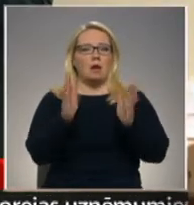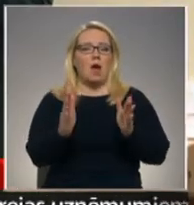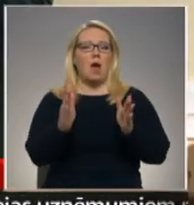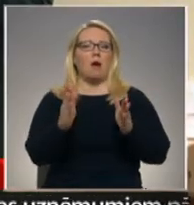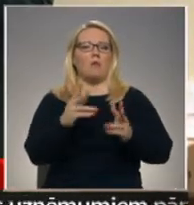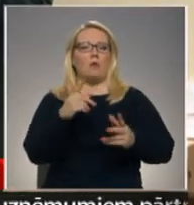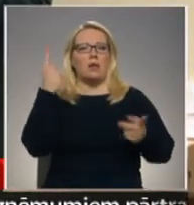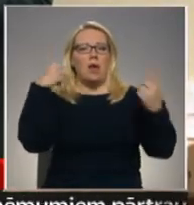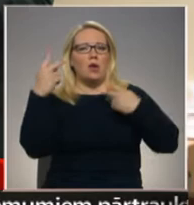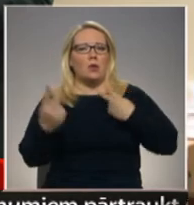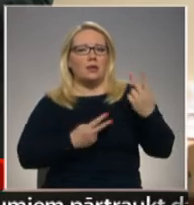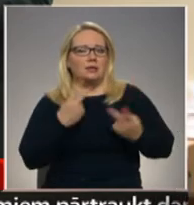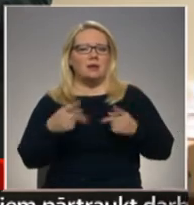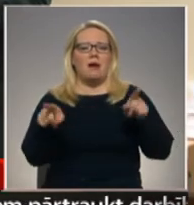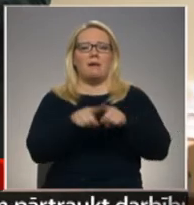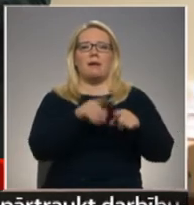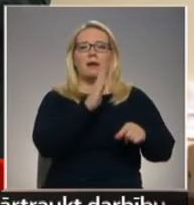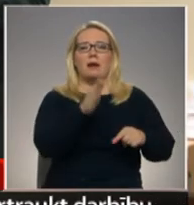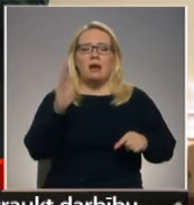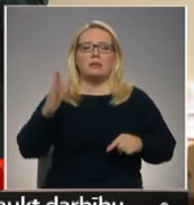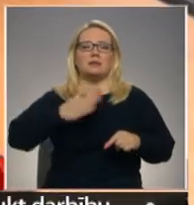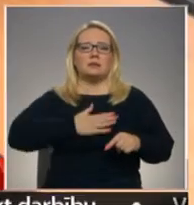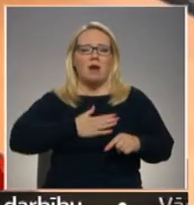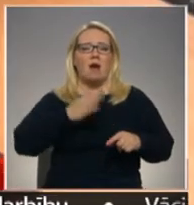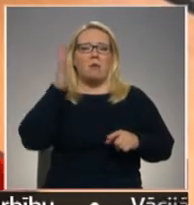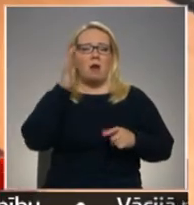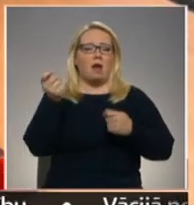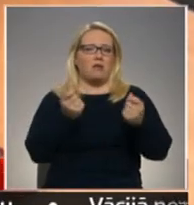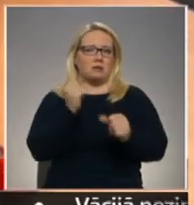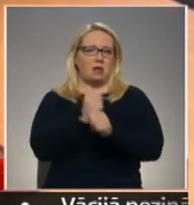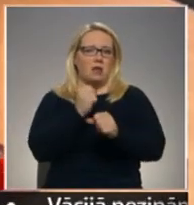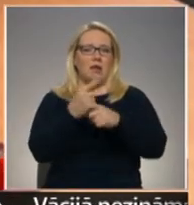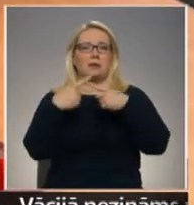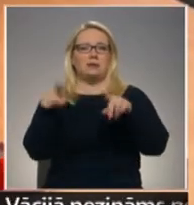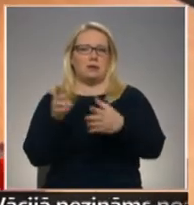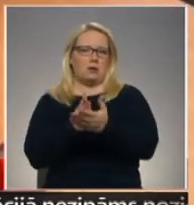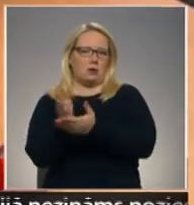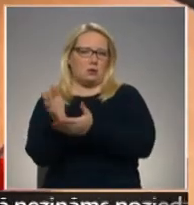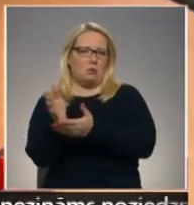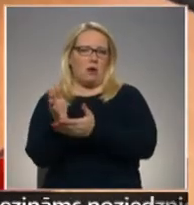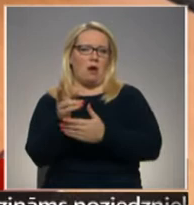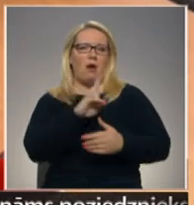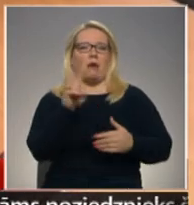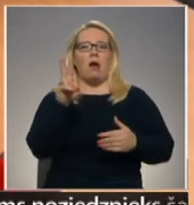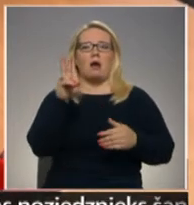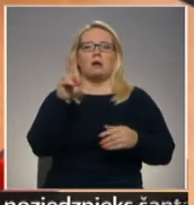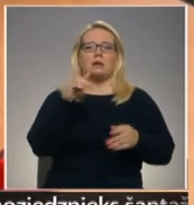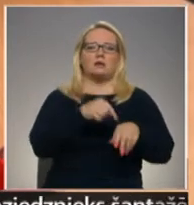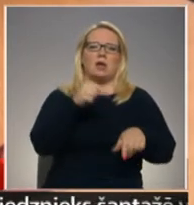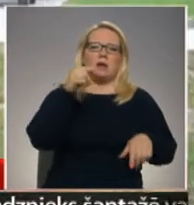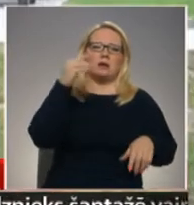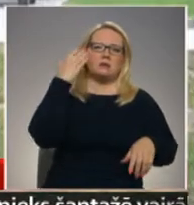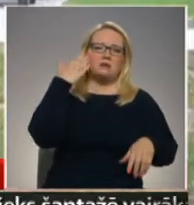erudīcijai, lai gan katrs jau savā pārvaldē strādā kaut kādā citā jomā, kaut kādas lietas svešākas,